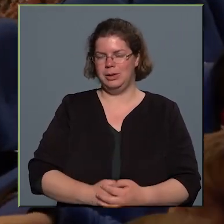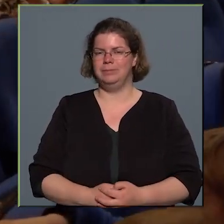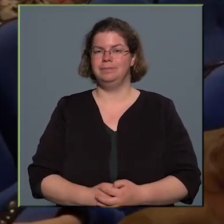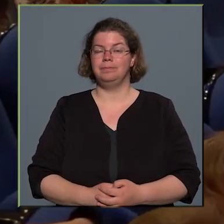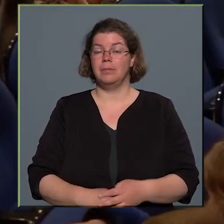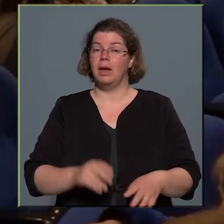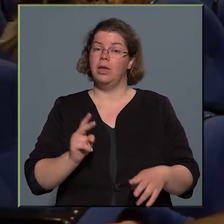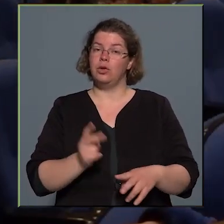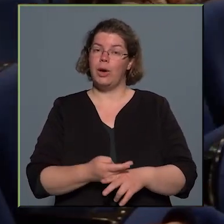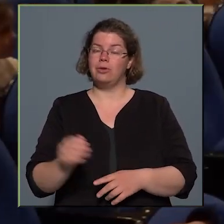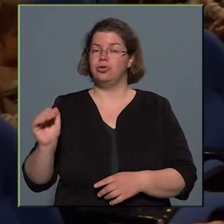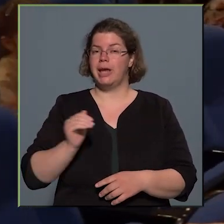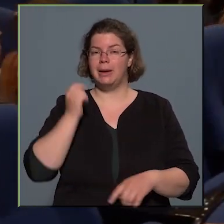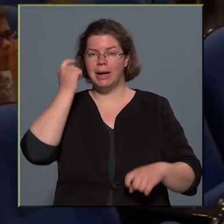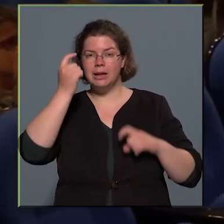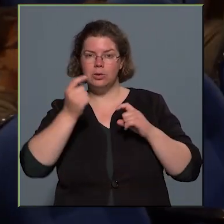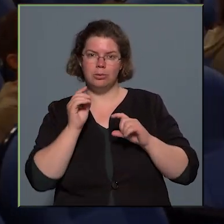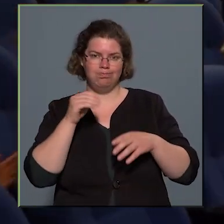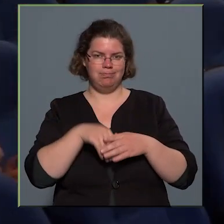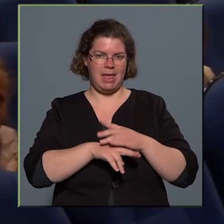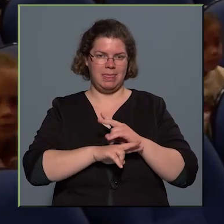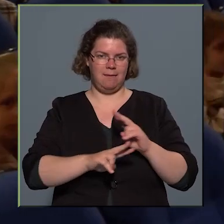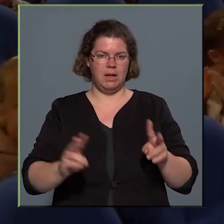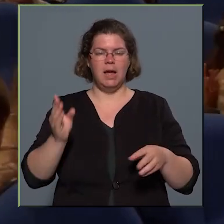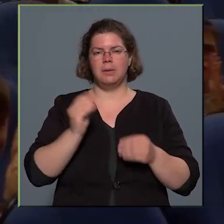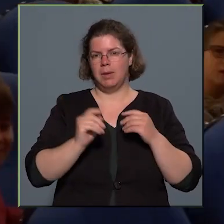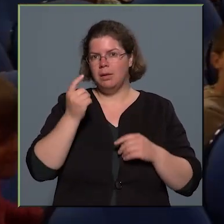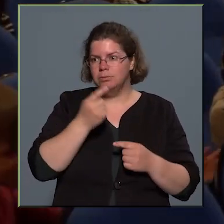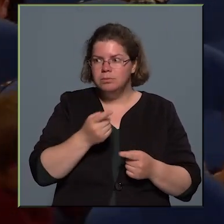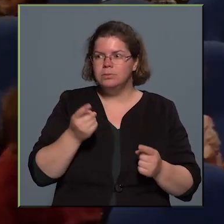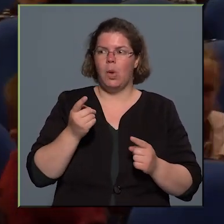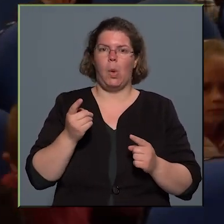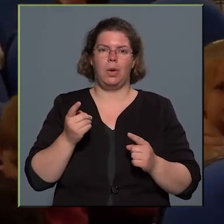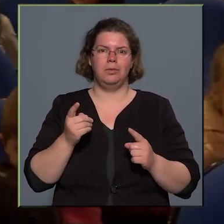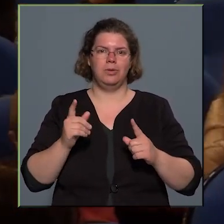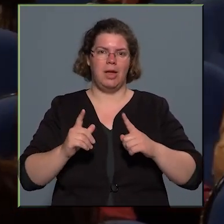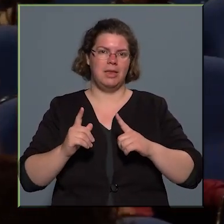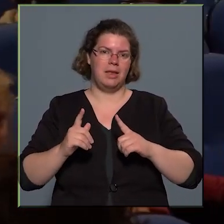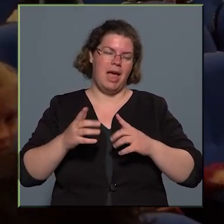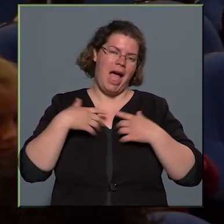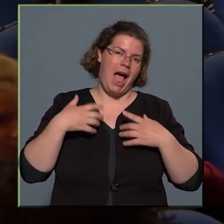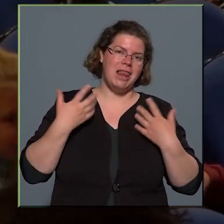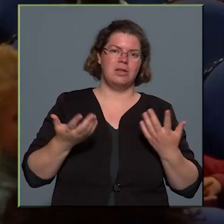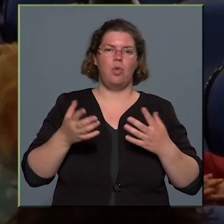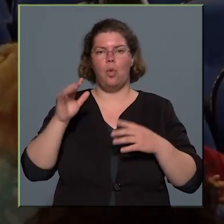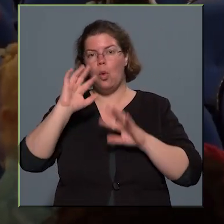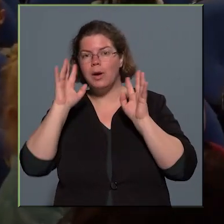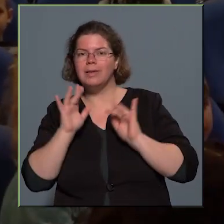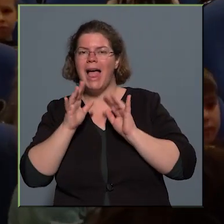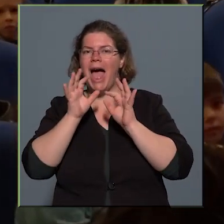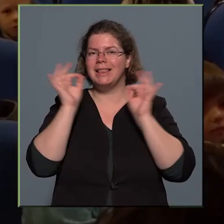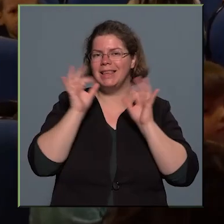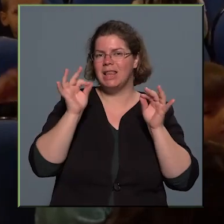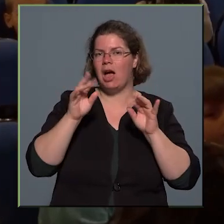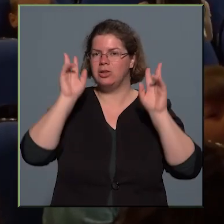szokásos gyermeki gondolatok benne vannak, hiszen ők tulajdonképpen úgyan állatok, tehát oroszlá, meg cica, meg nyuszi, de igazából